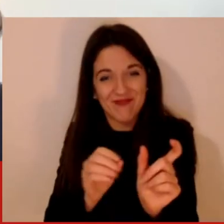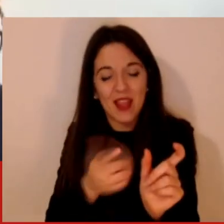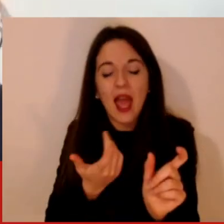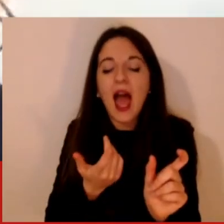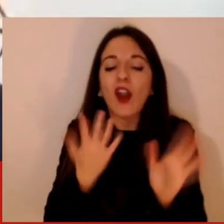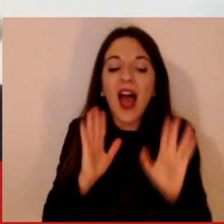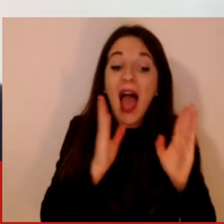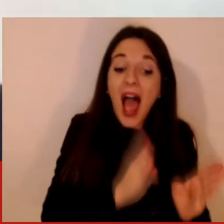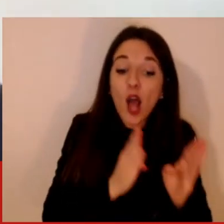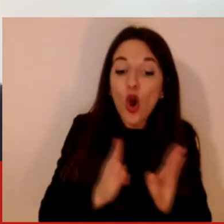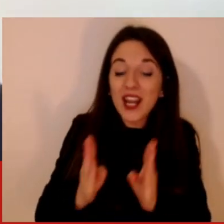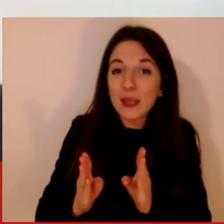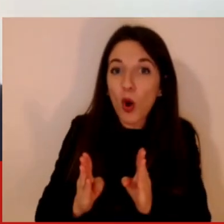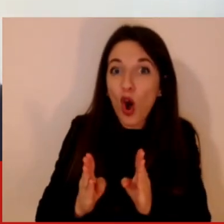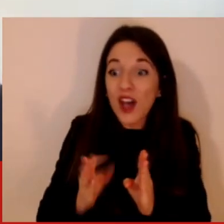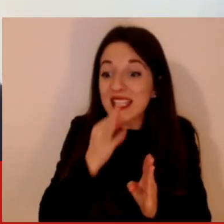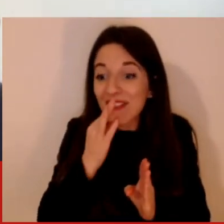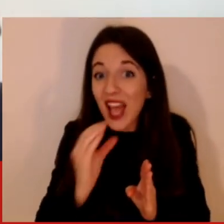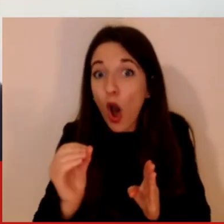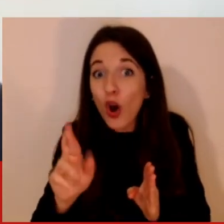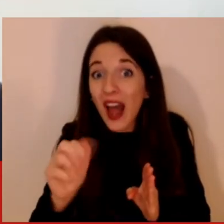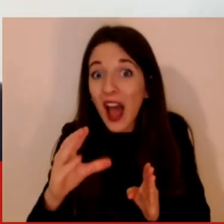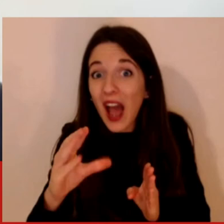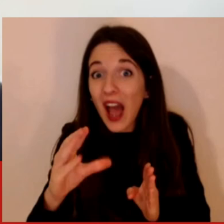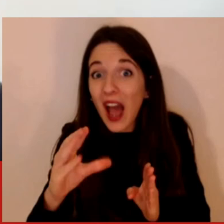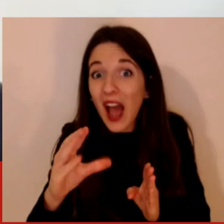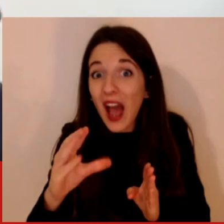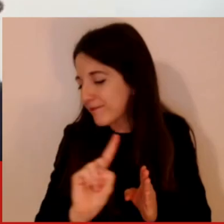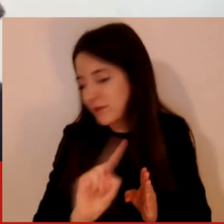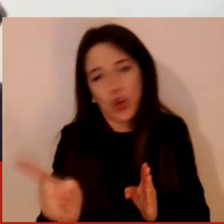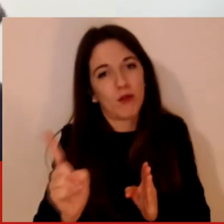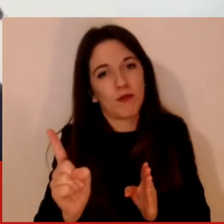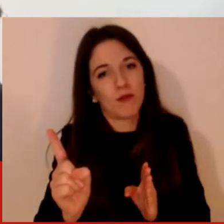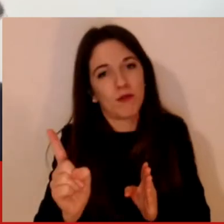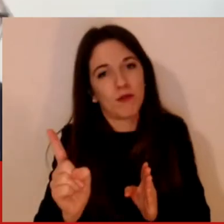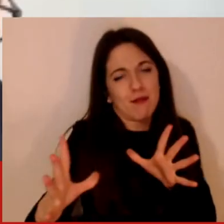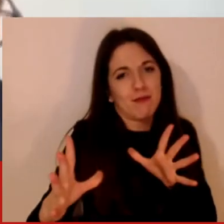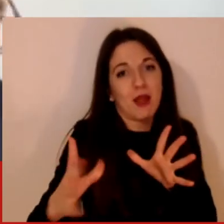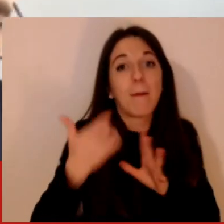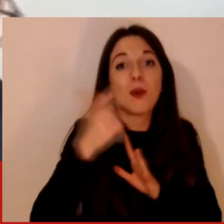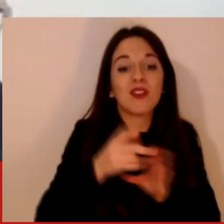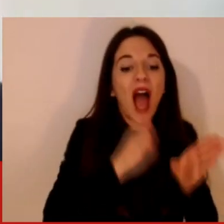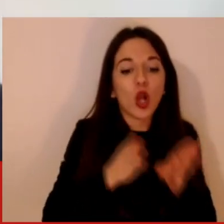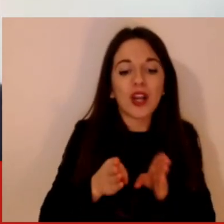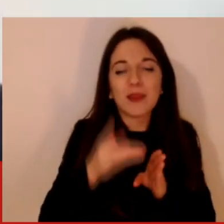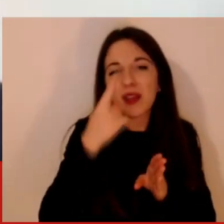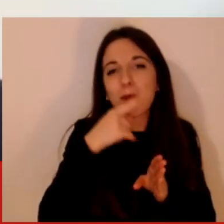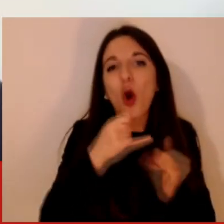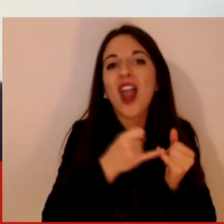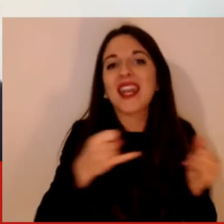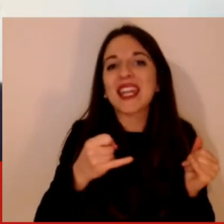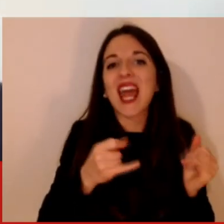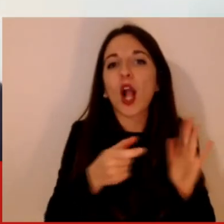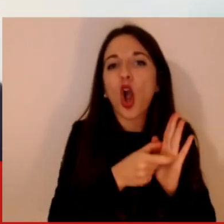buio, gli algoritmi sono linee di codice, dati e dentro i dati